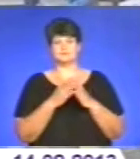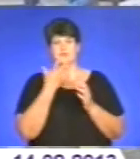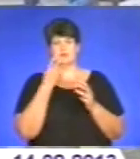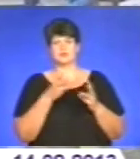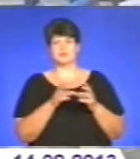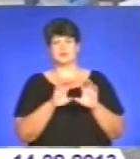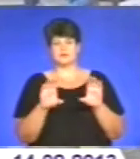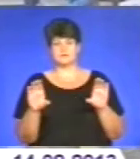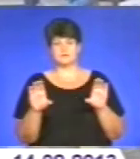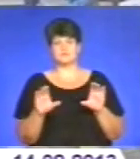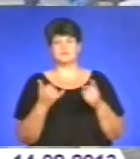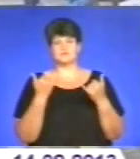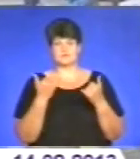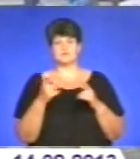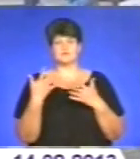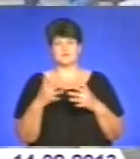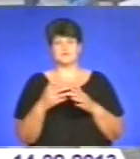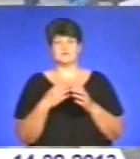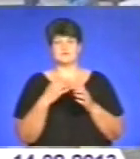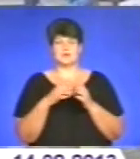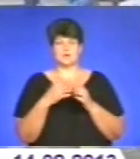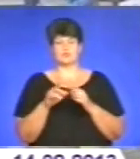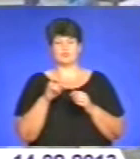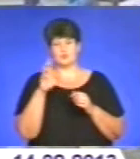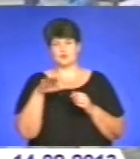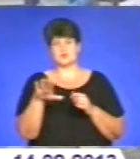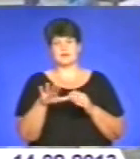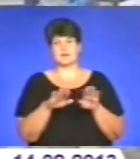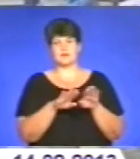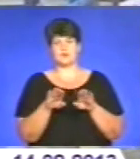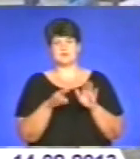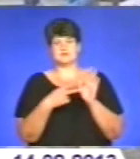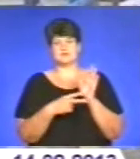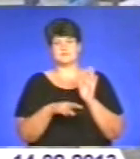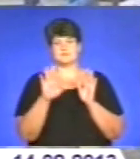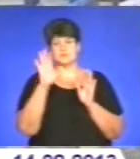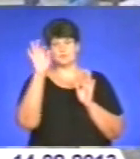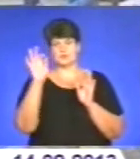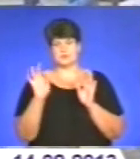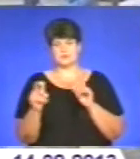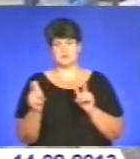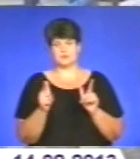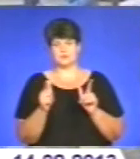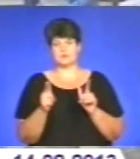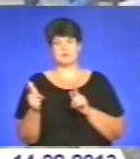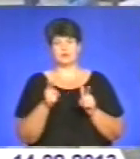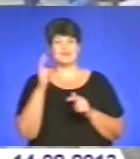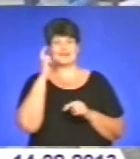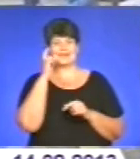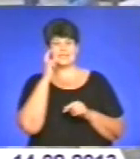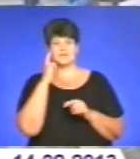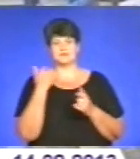підготовка к новому утопительному сезону в середньому по країні знаходиться на рівні 75%. Підготовка Києва